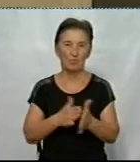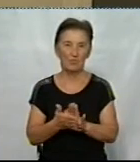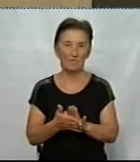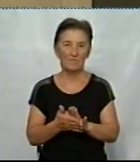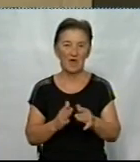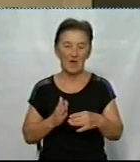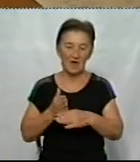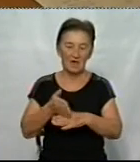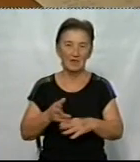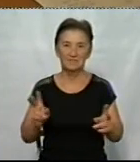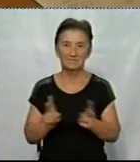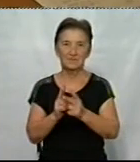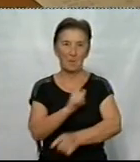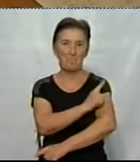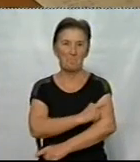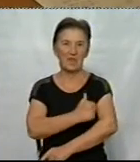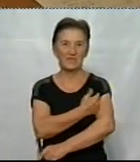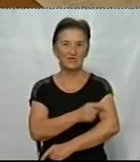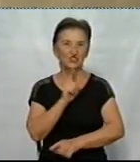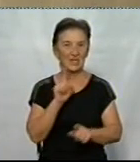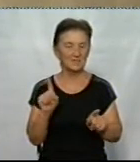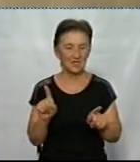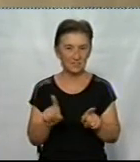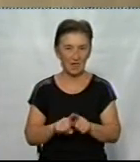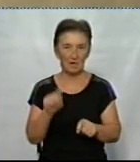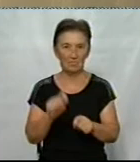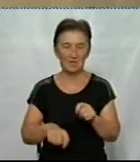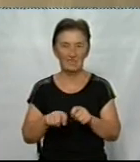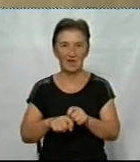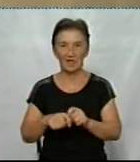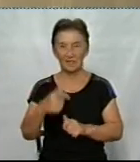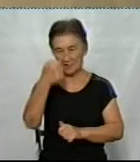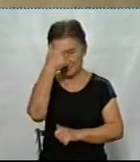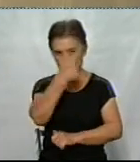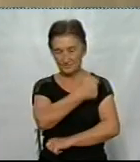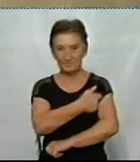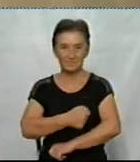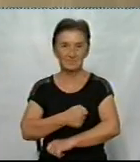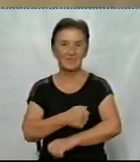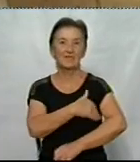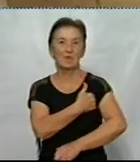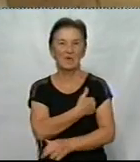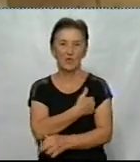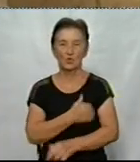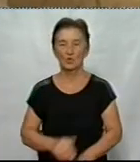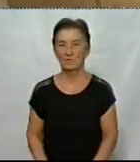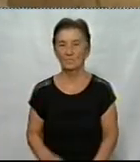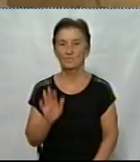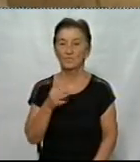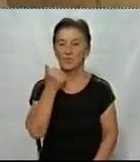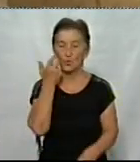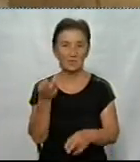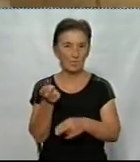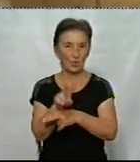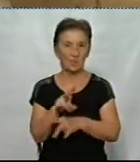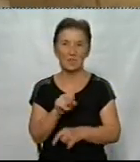відвідувачів медична сестра. На столі антисептик безконтактним термометром двічі на день вимірює температуру викладачам. Коли люди приходять на